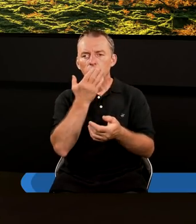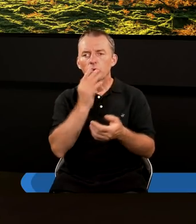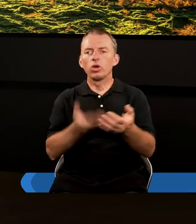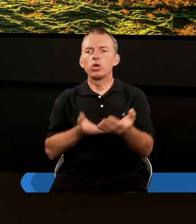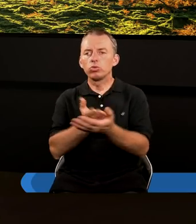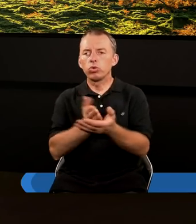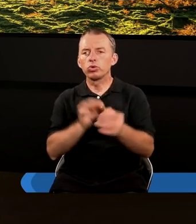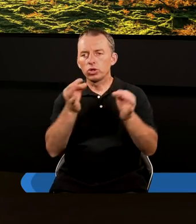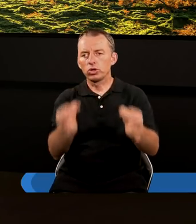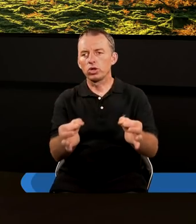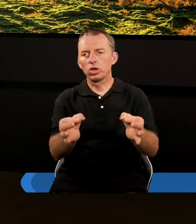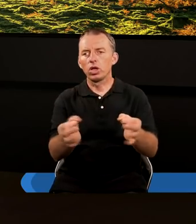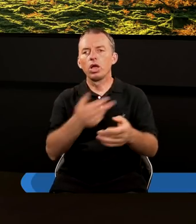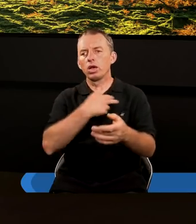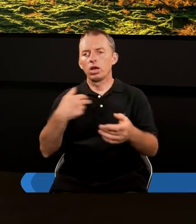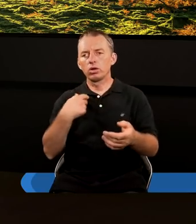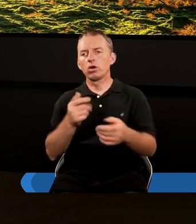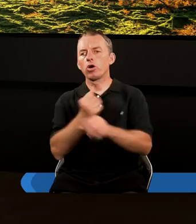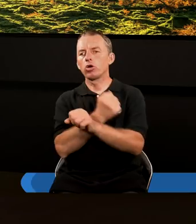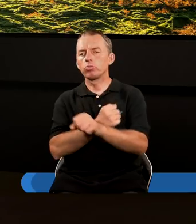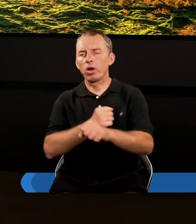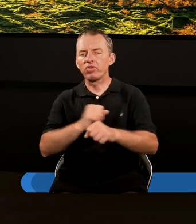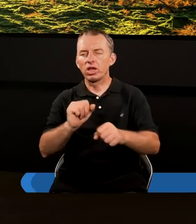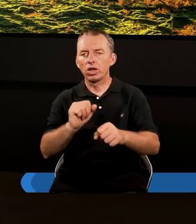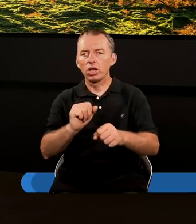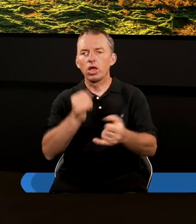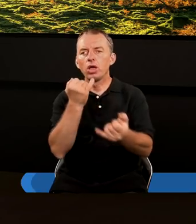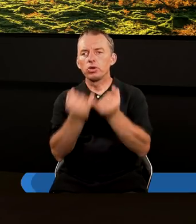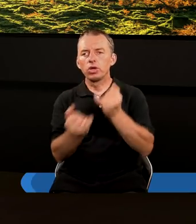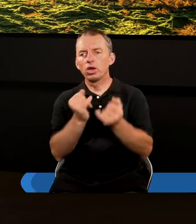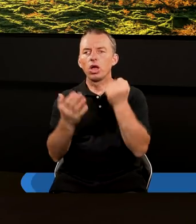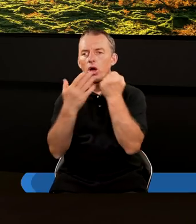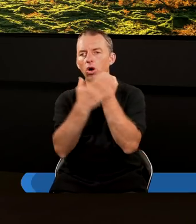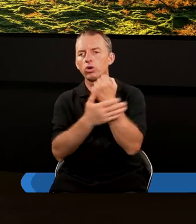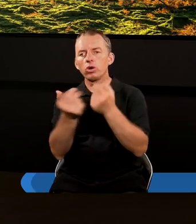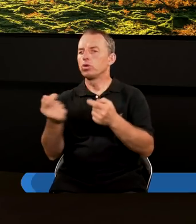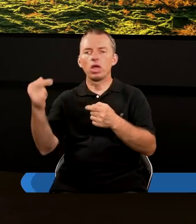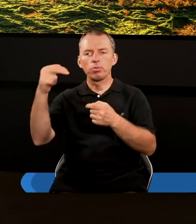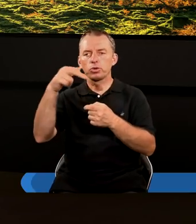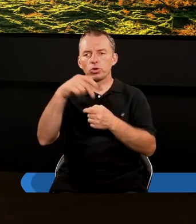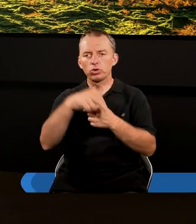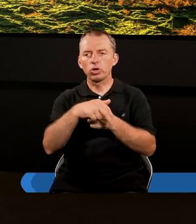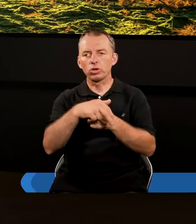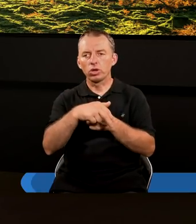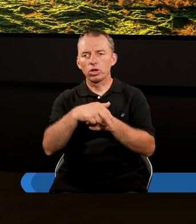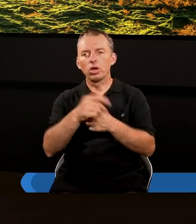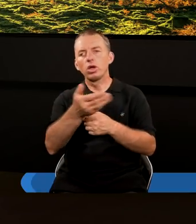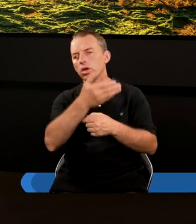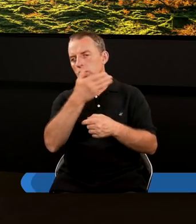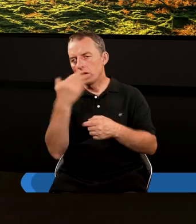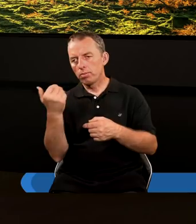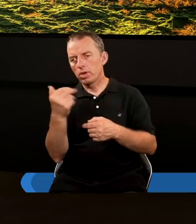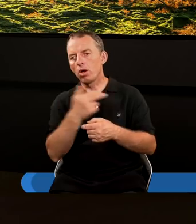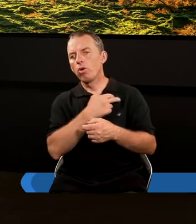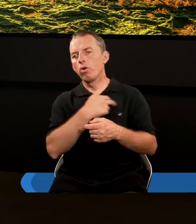że służy dzisiaj dla naszego zbawienia, jeśliby ostatecznie nie przyszedł i nie miał